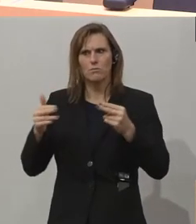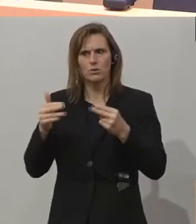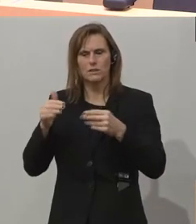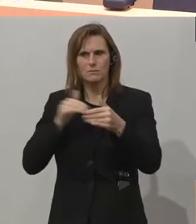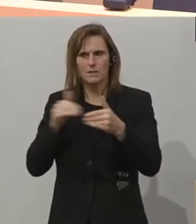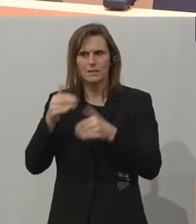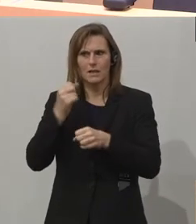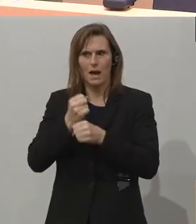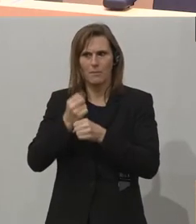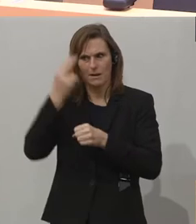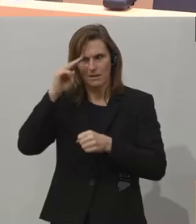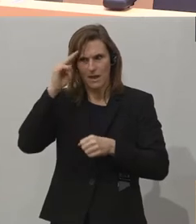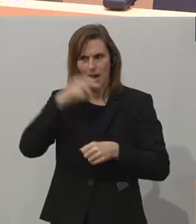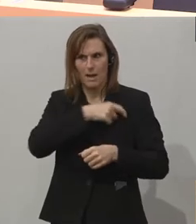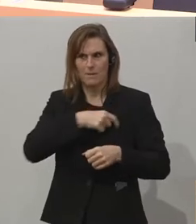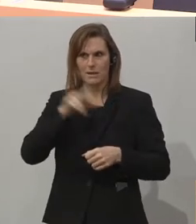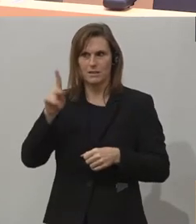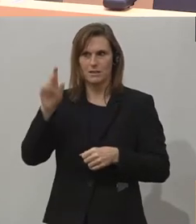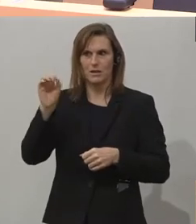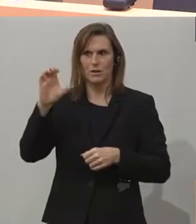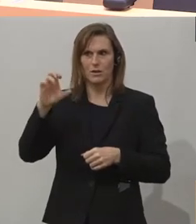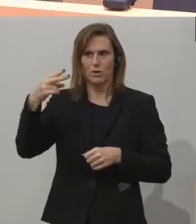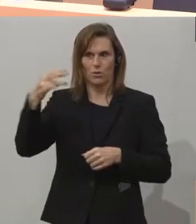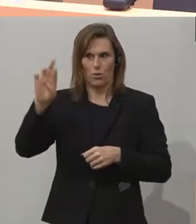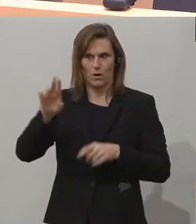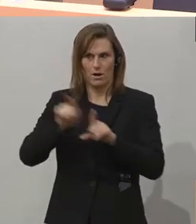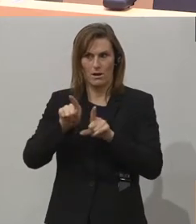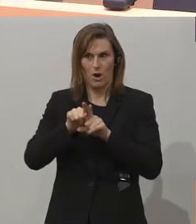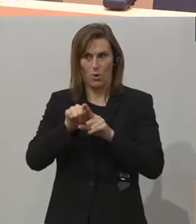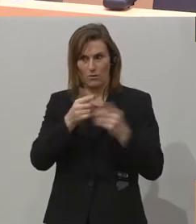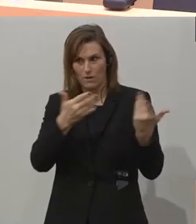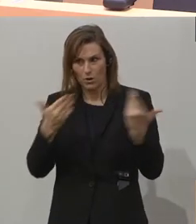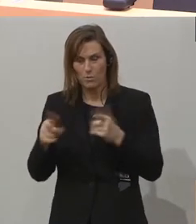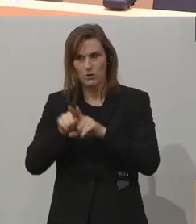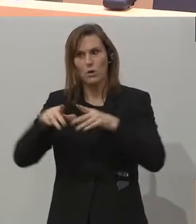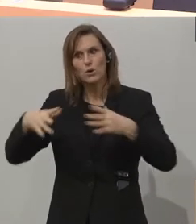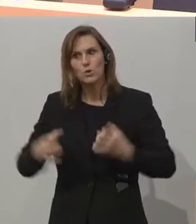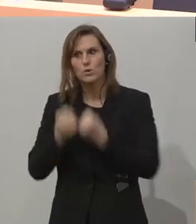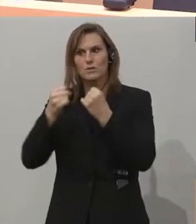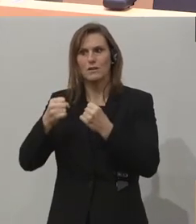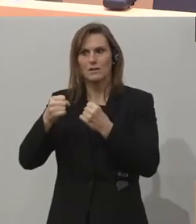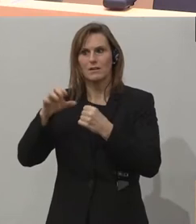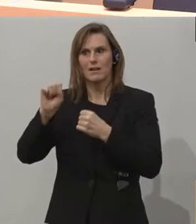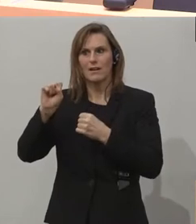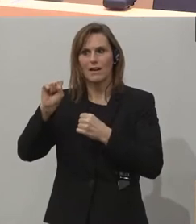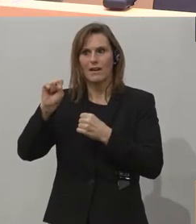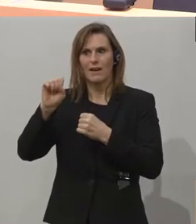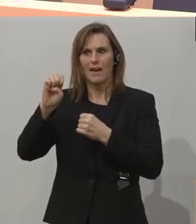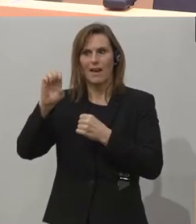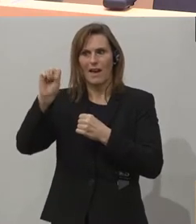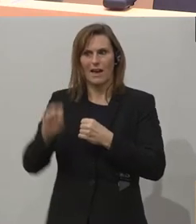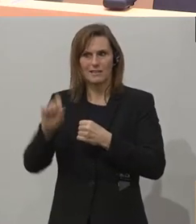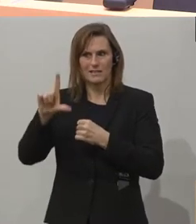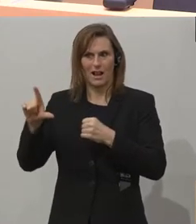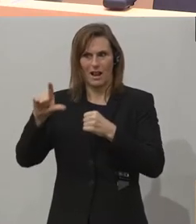Magister Dr. Kocher, herzlich willkommen und auch den Gründer der Essel Foundation und Initiator der Zero